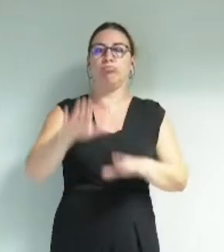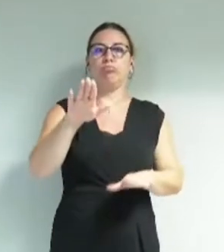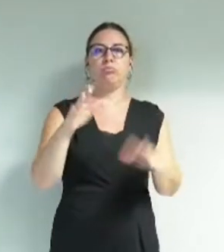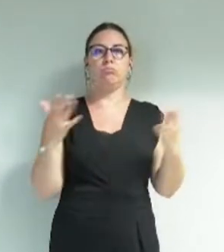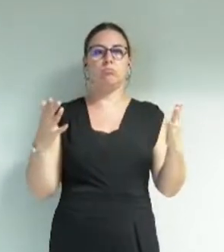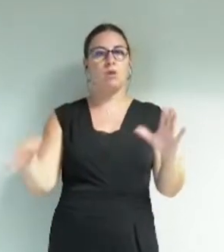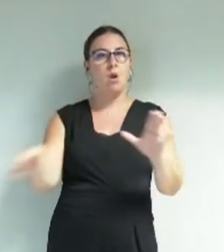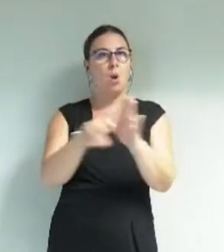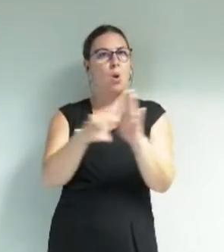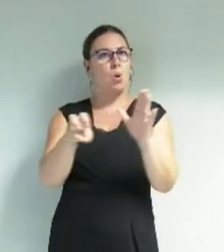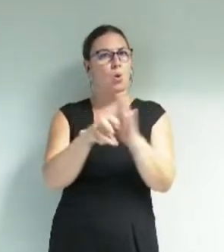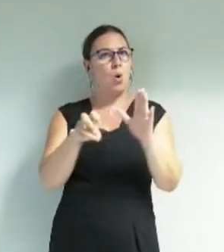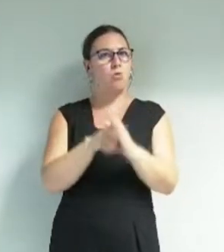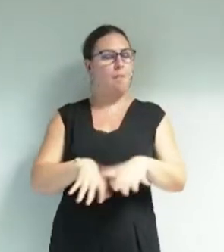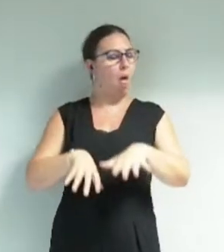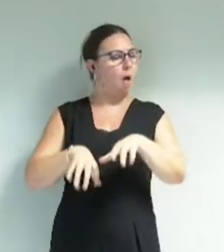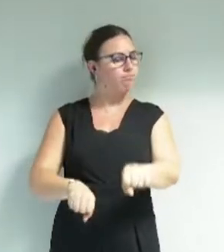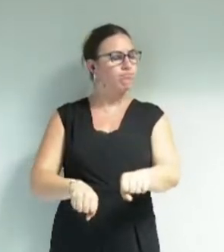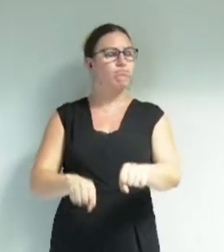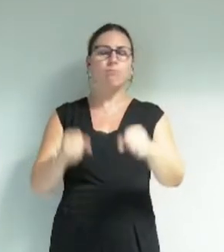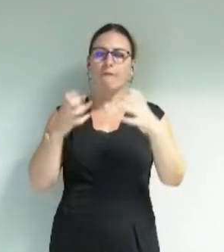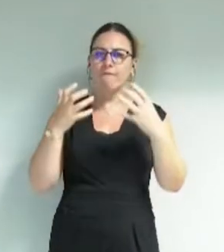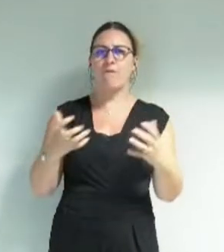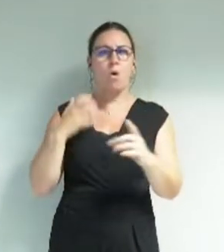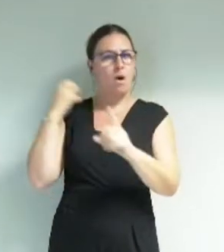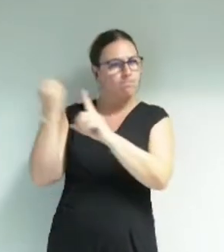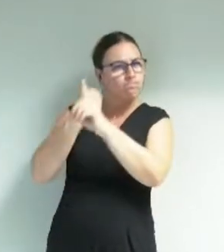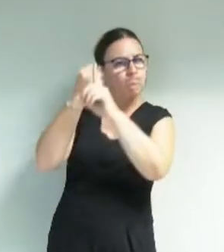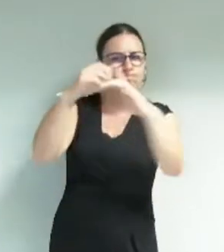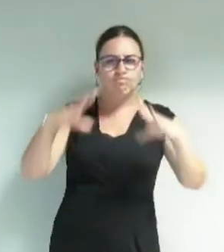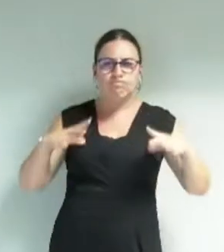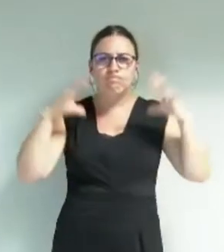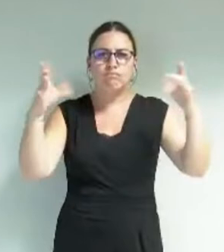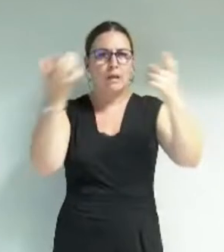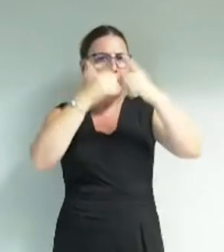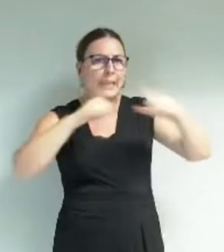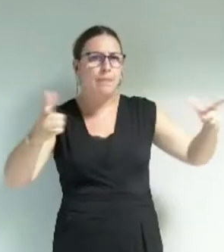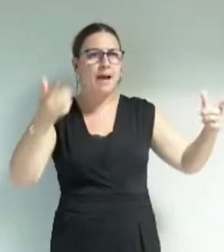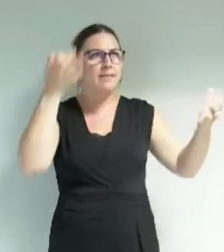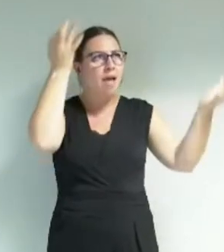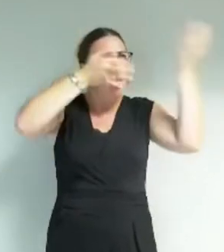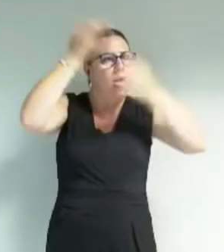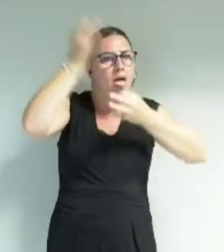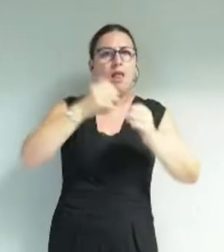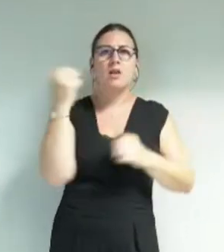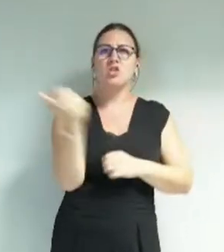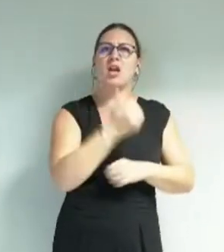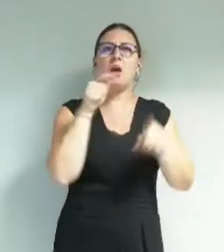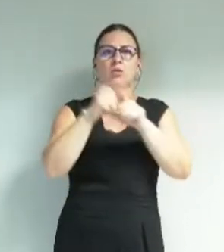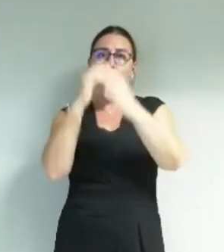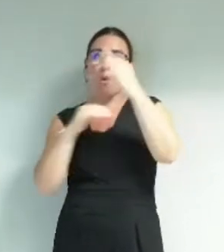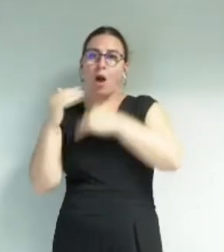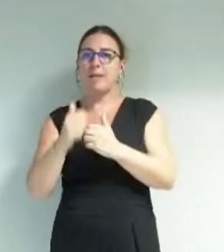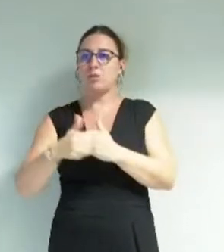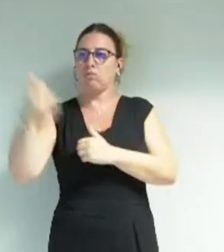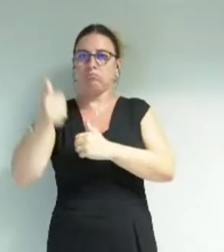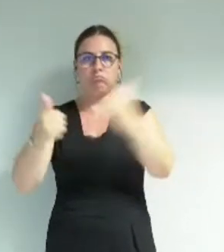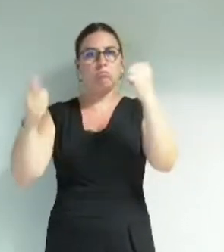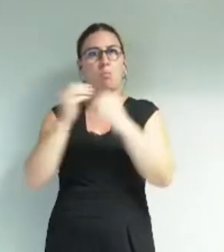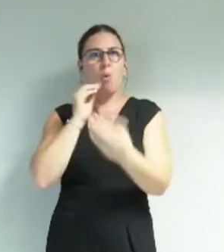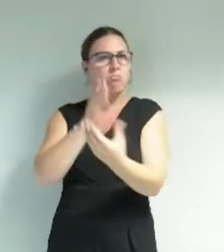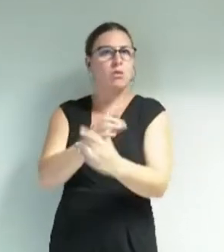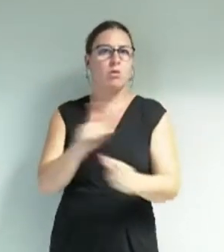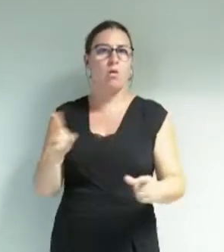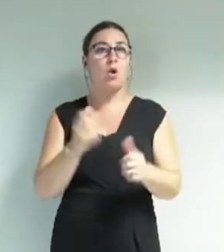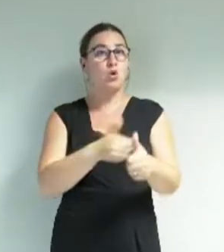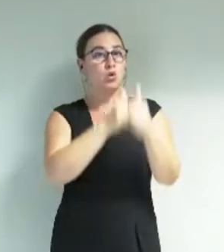Grenoble maintient résolument son engagement pour garantir la liberté de création et l'indépendance de programmation garantie par